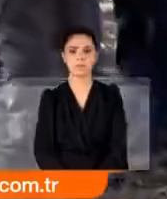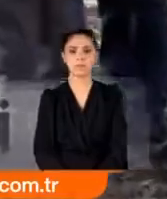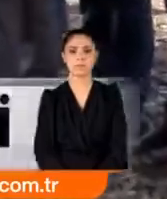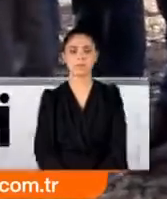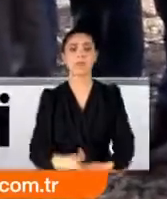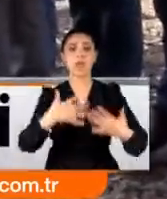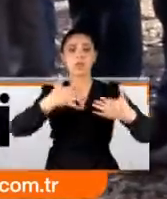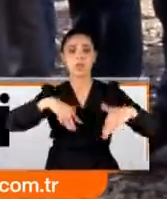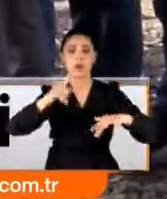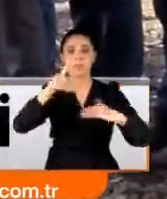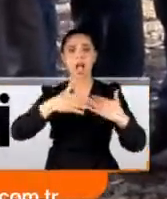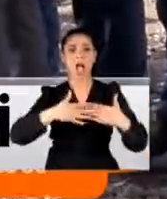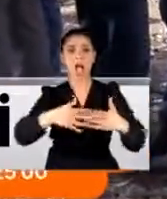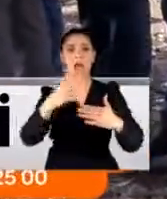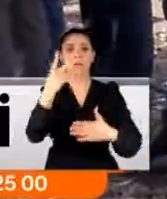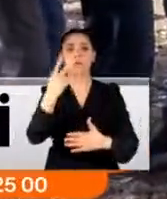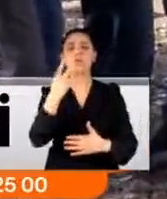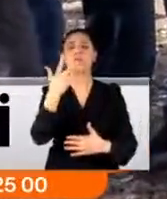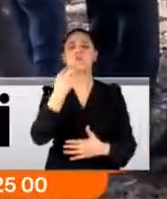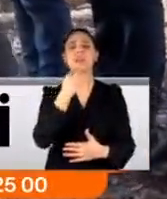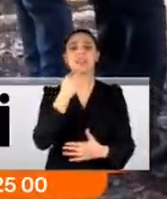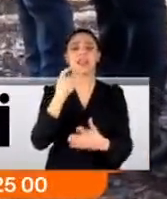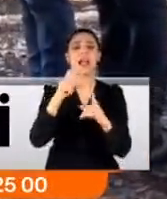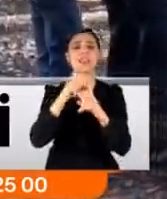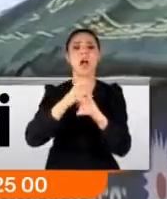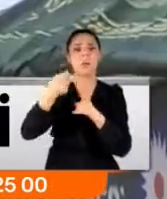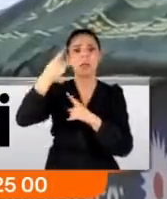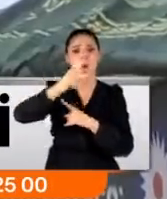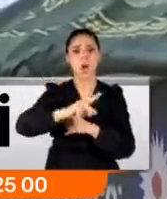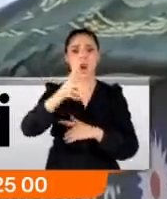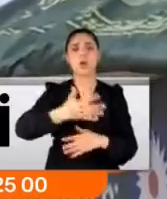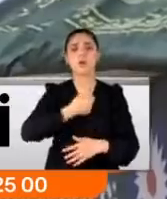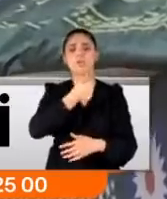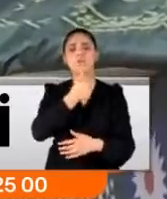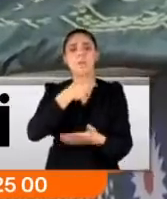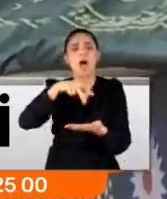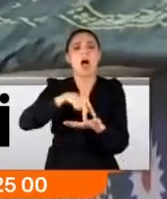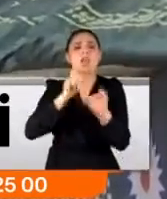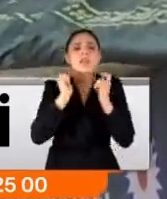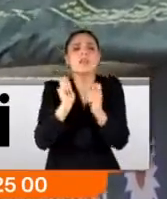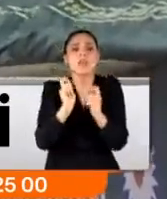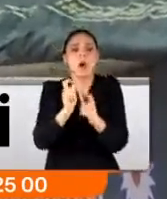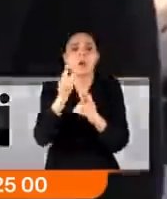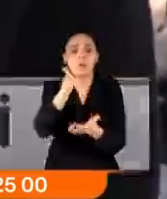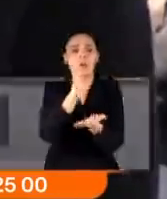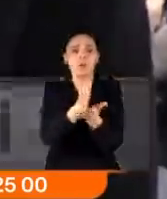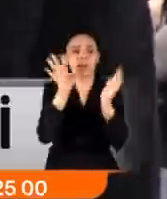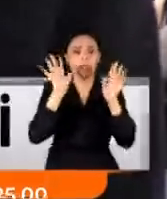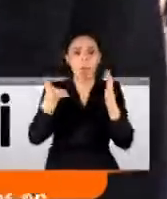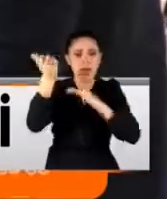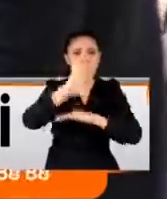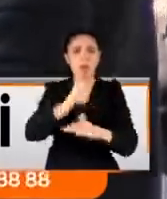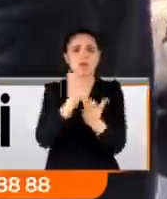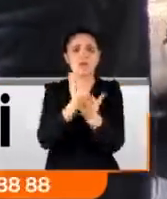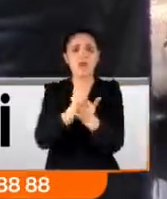Törende biri hamile üç kızıyla damadını kaybeden acılı baba ayakta durmakta güçlük çekti. Kılınan namaz sonrası